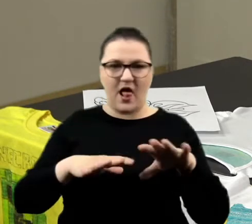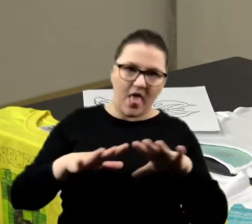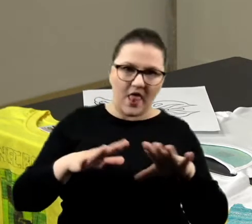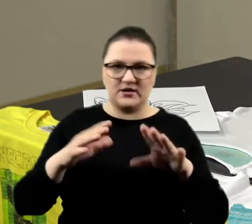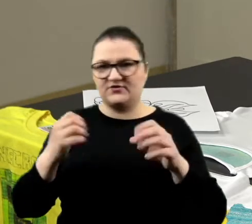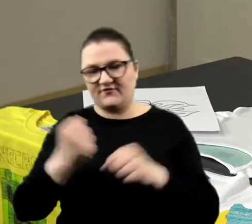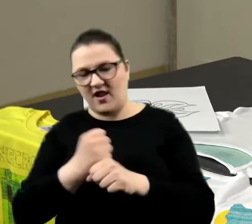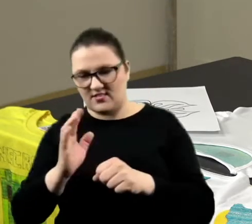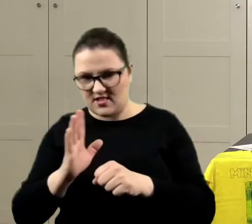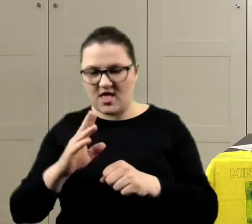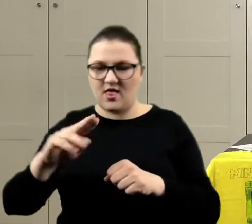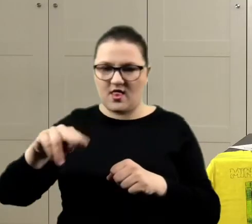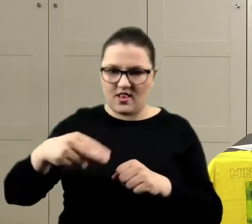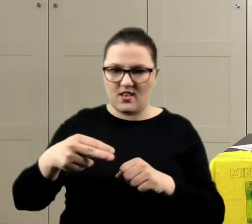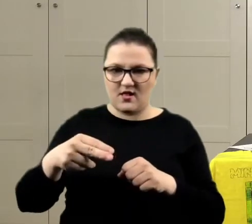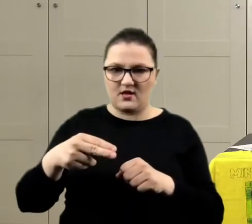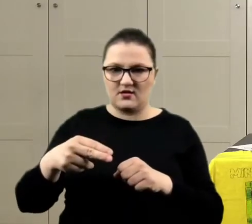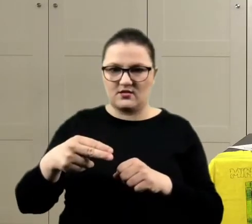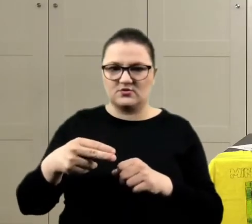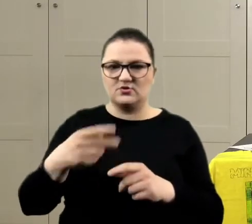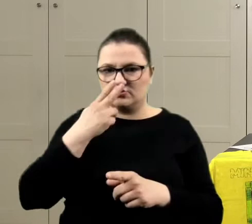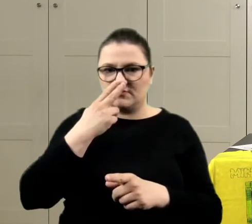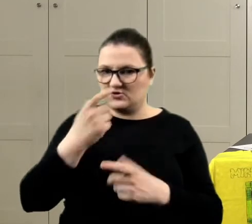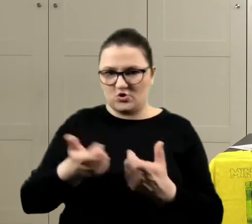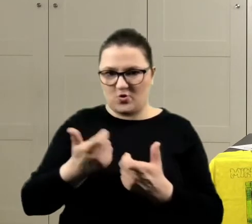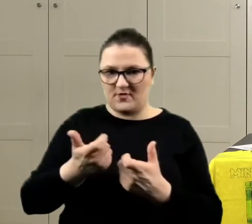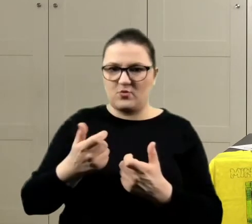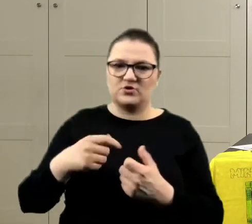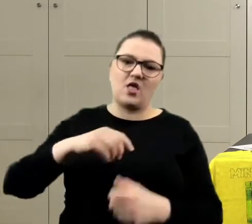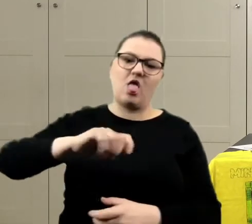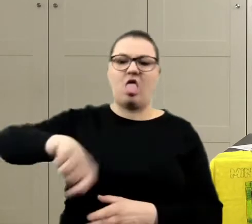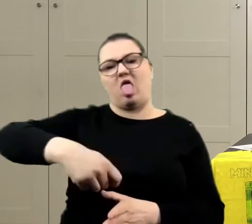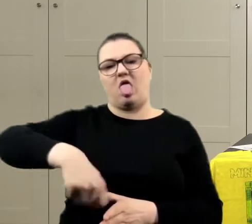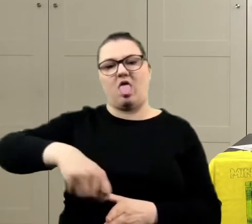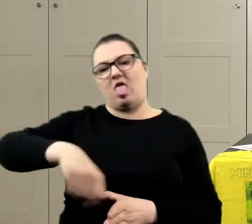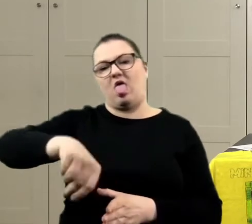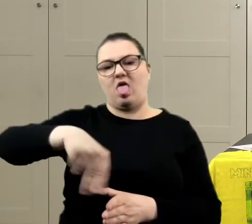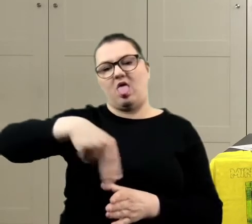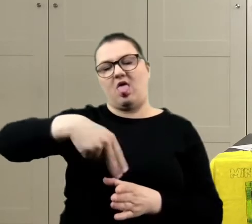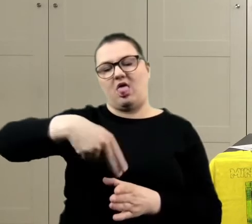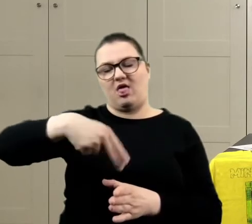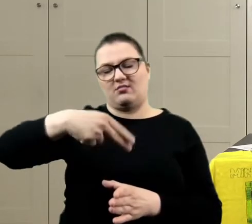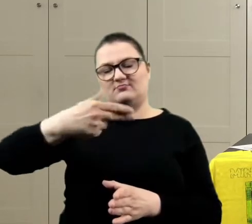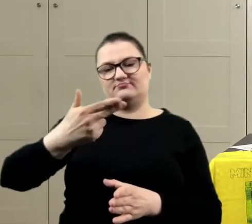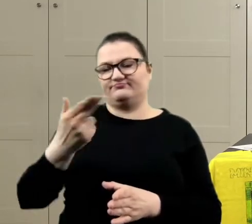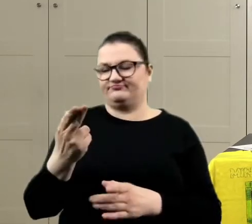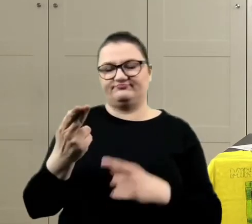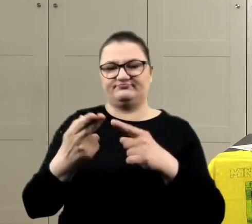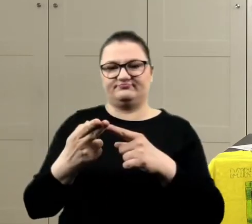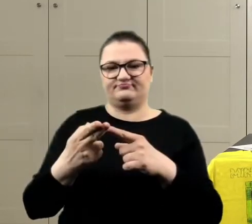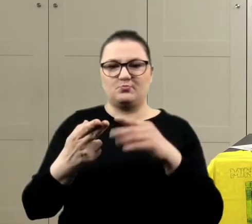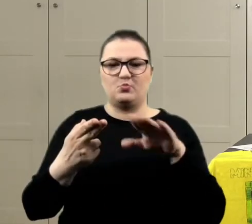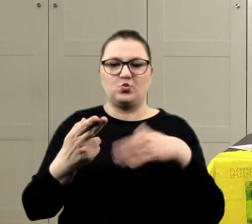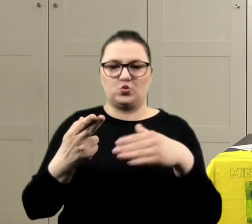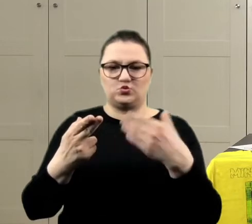gęsta. Ale Helu, tego nie robisz, zobacz. Ty robisz coś takiego i tak naprawdę to masz potem goły